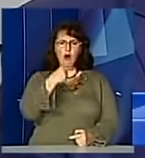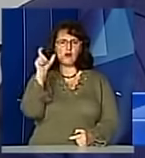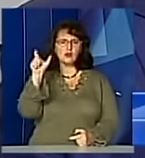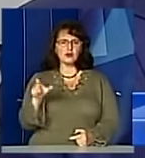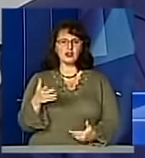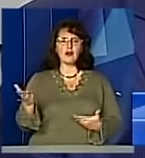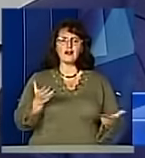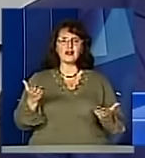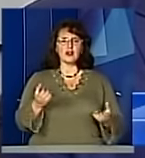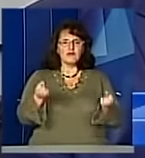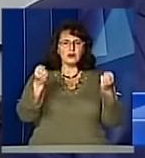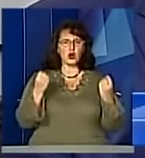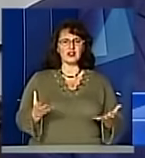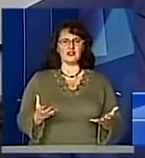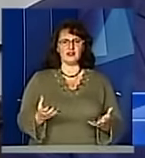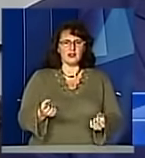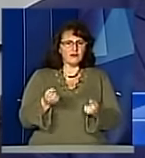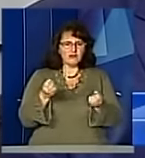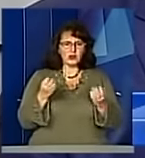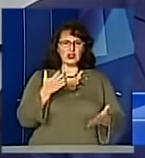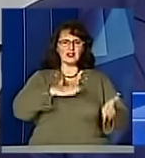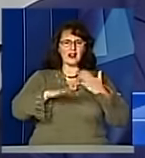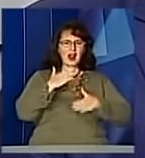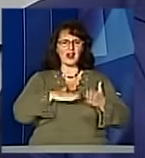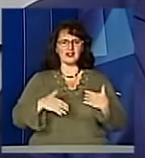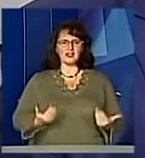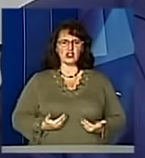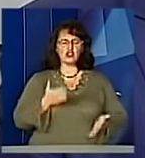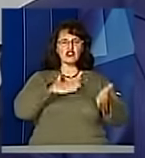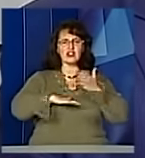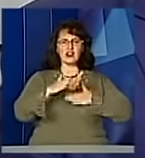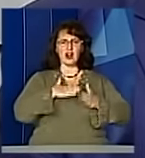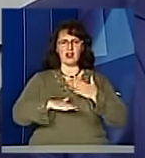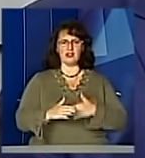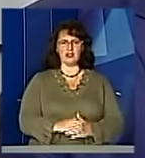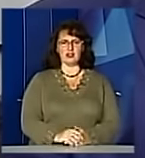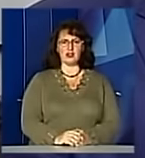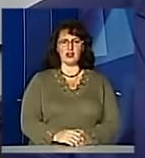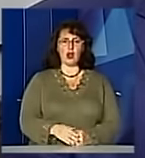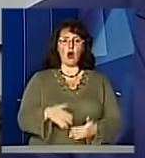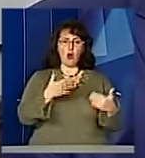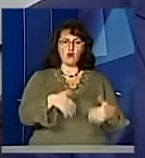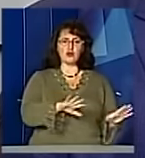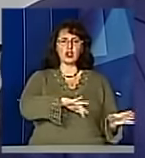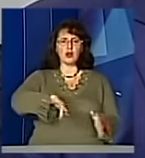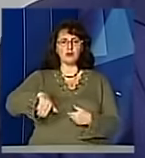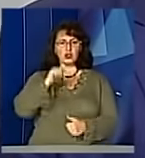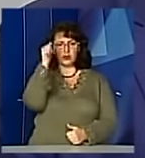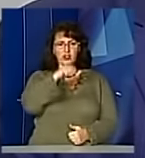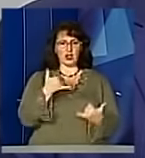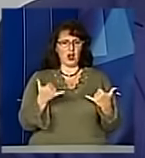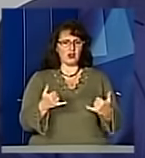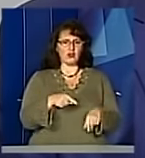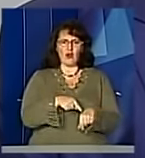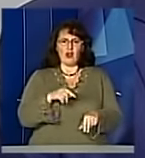прості, звичайні, радісні, життєрадісні. І от вже минул рік, а до сьогодні не відчуваємо,